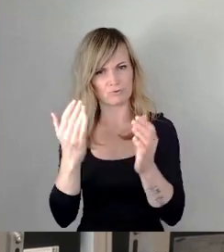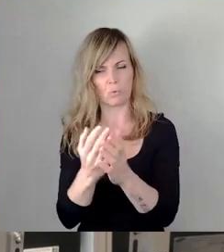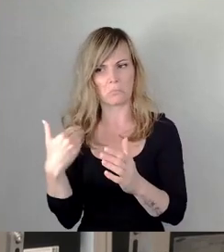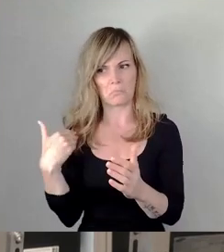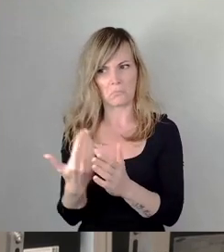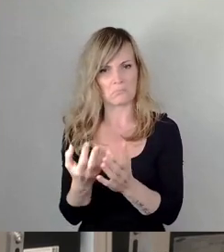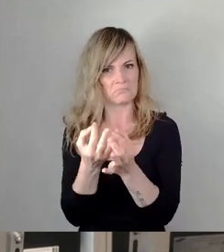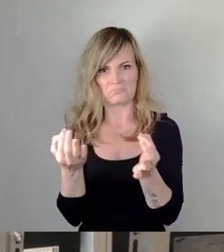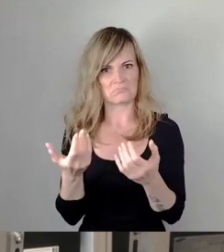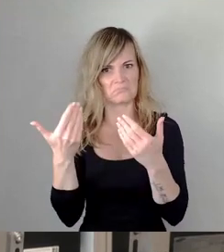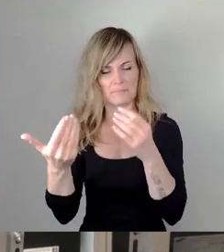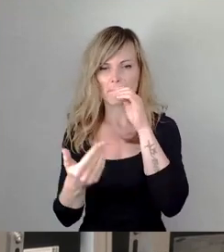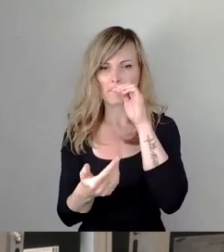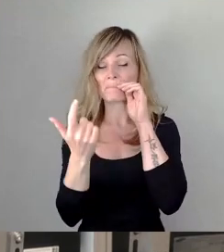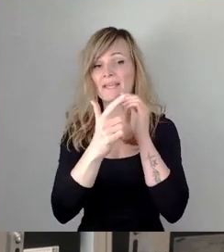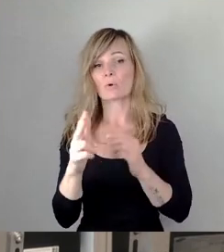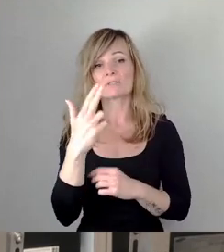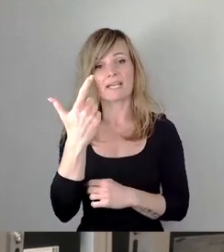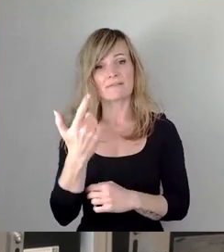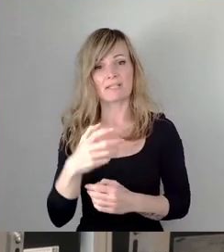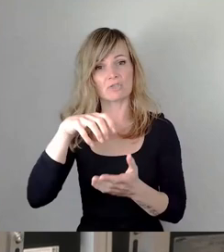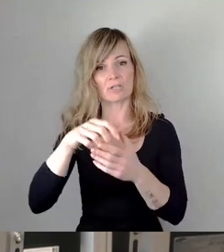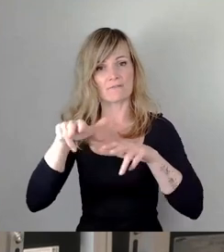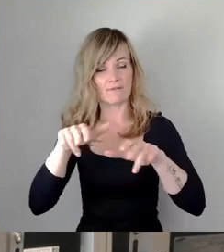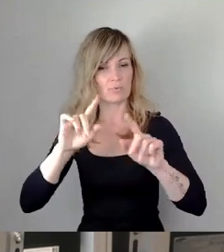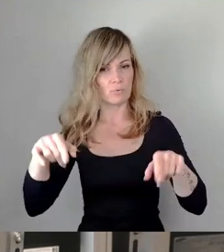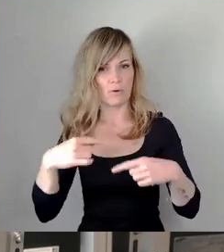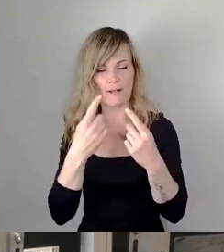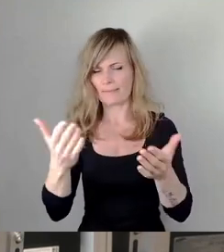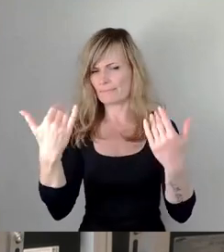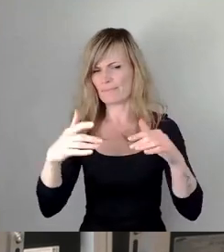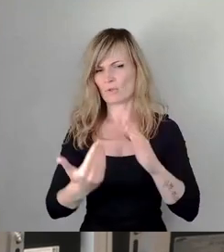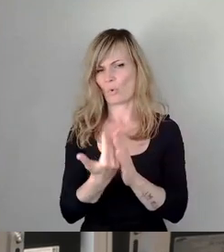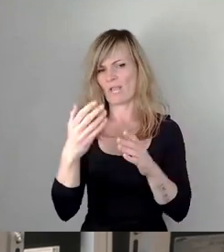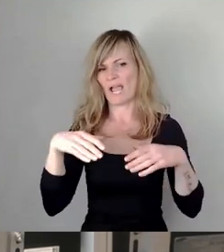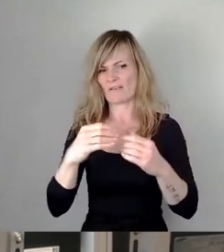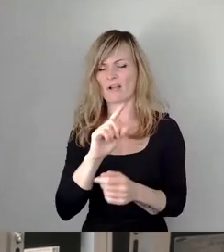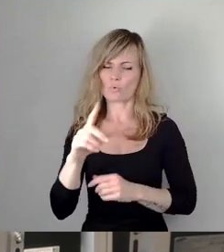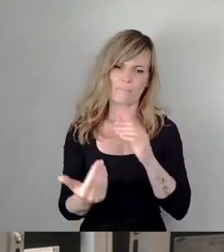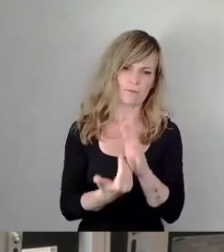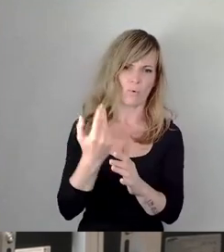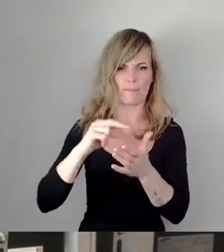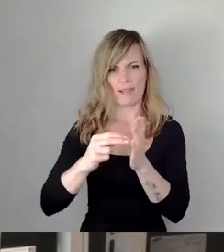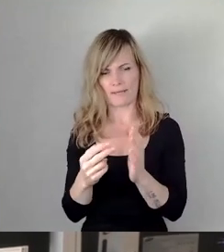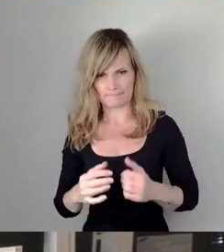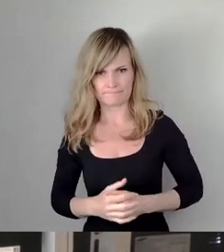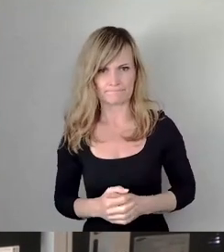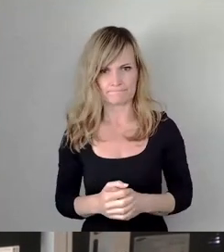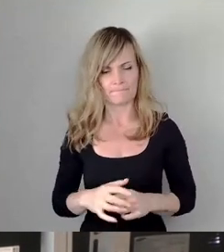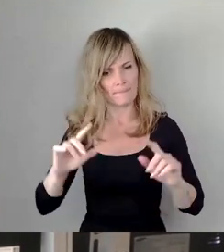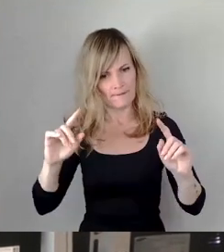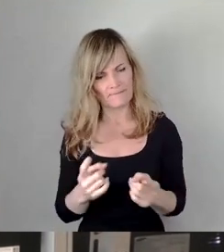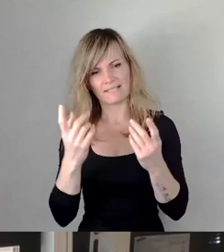entschied sich dann, die Stadtverwaltung jetzt nochmal von vorne zu beginnen und nochmal neu zu planen. Auch hier zeigt sich wieder die Freude am